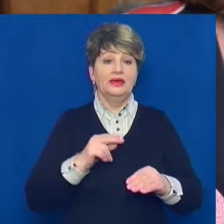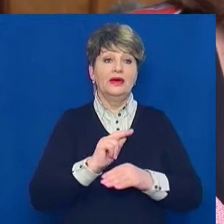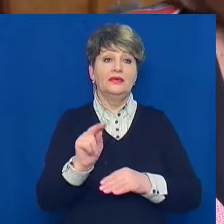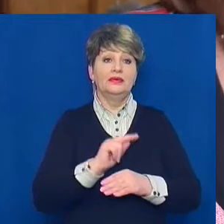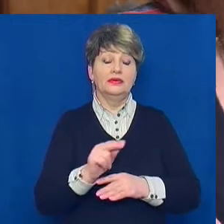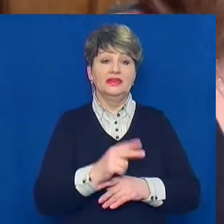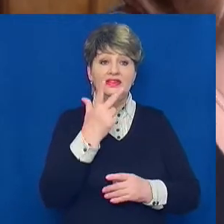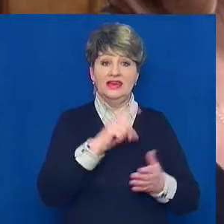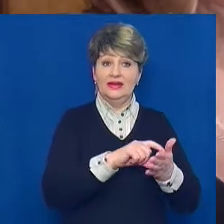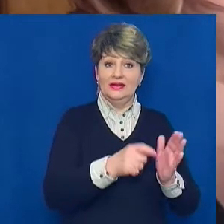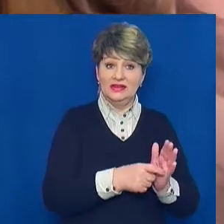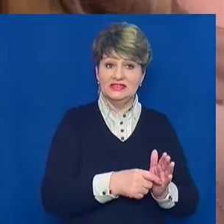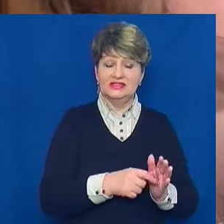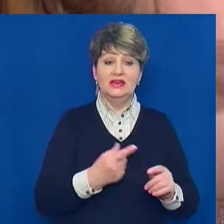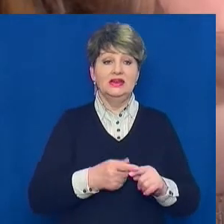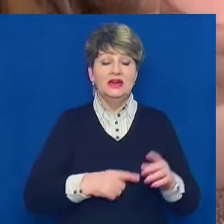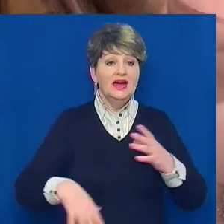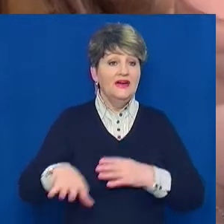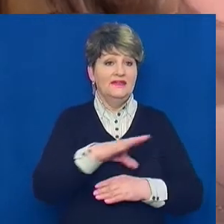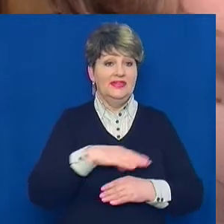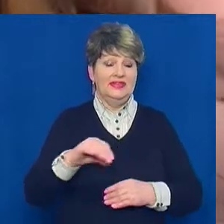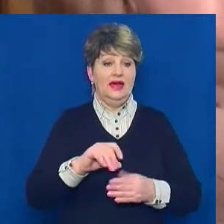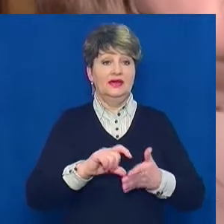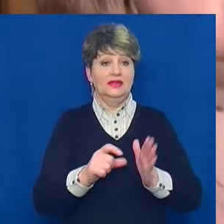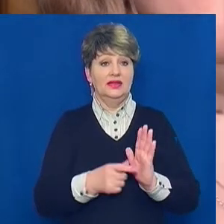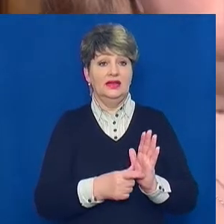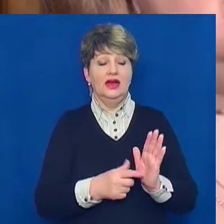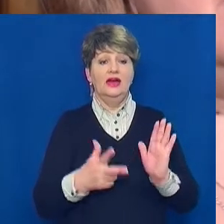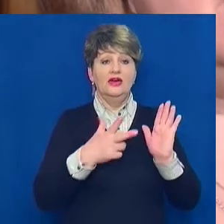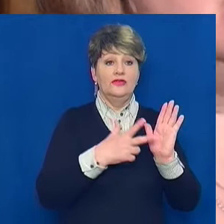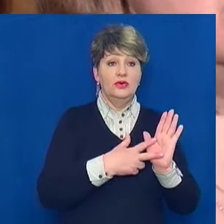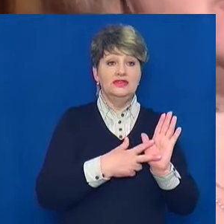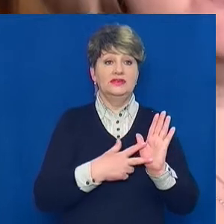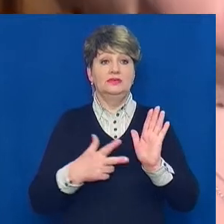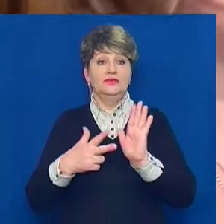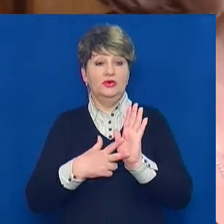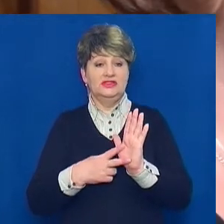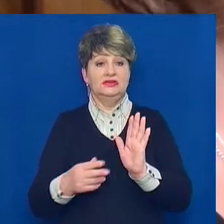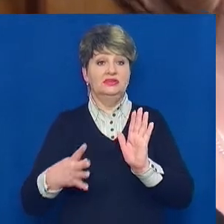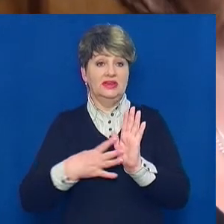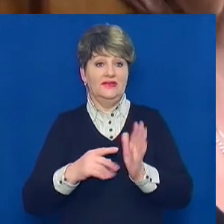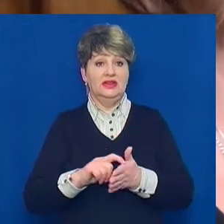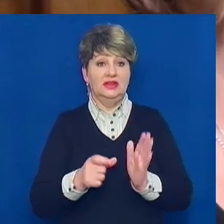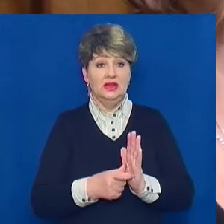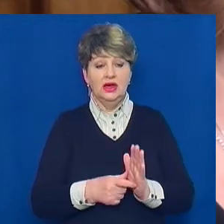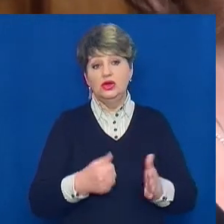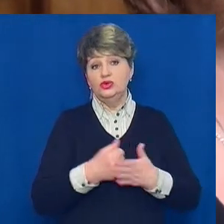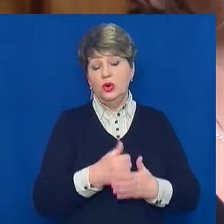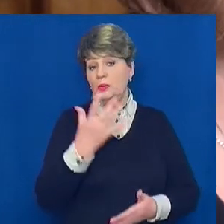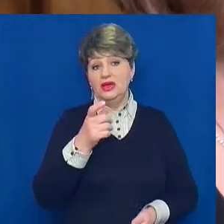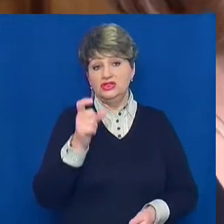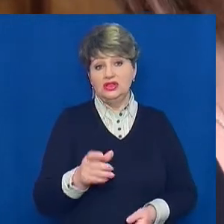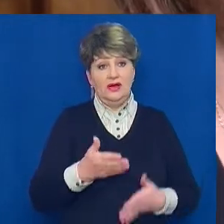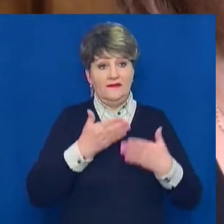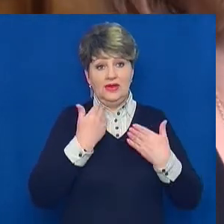класах, і всі ці класи – це дев'ятий В, восьмий В і сьомий В. Ну, три-чотири особи, до п'яти відсутні у класі,